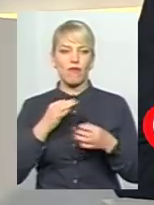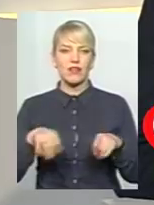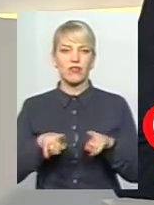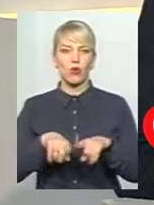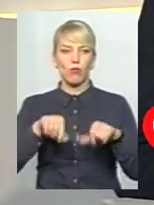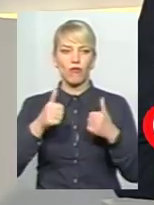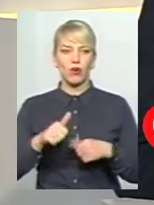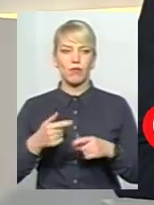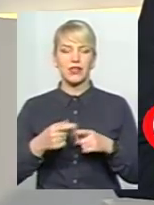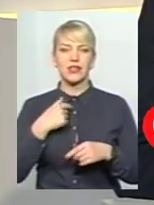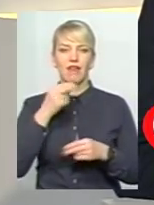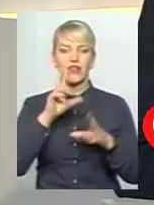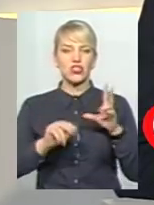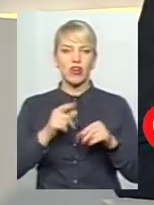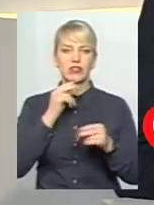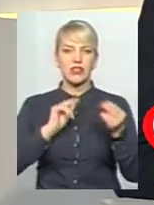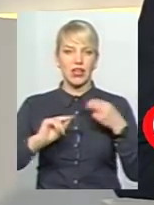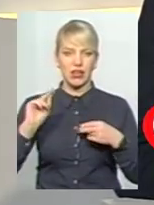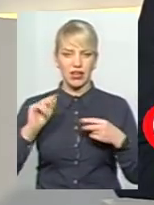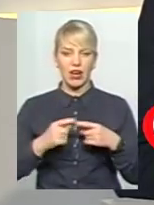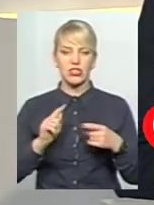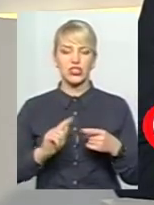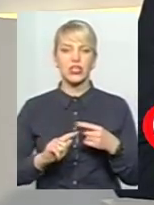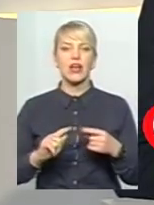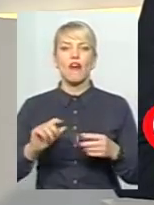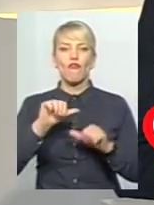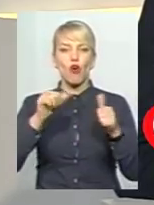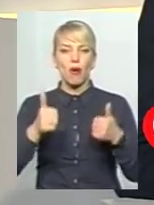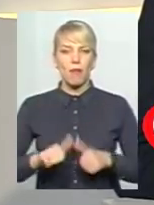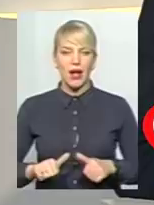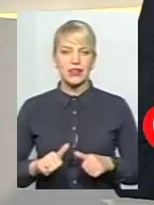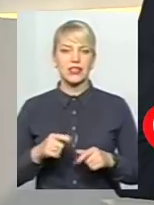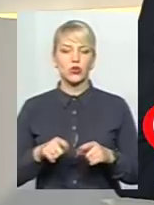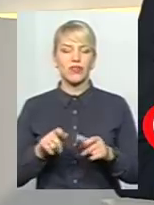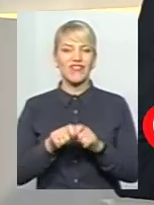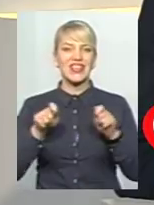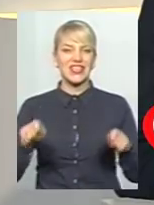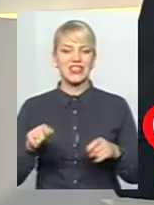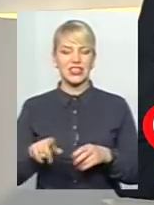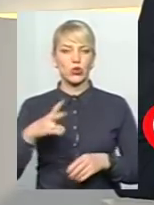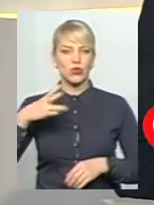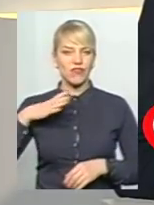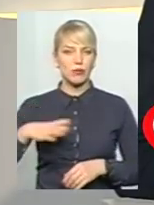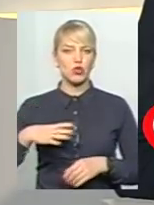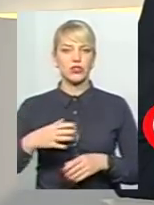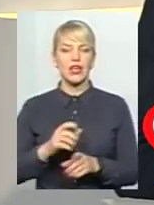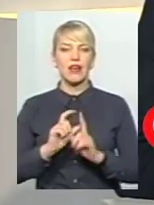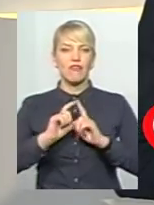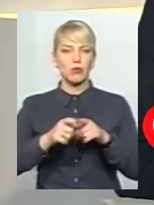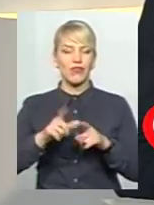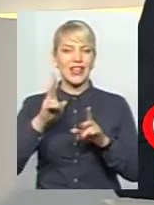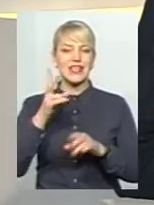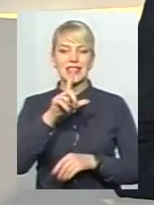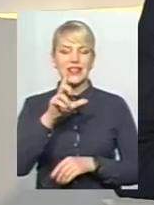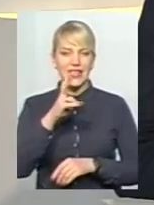одразу скажу, що це, напевно, найкращий формат для звіту, тому що тут ти максимально відкритий. І тут ти мушиш відповідати дуже часто на незручні,